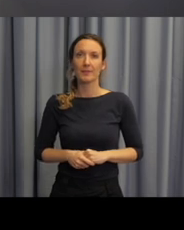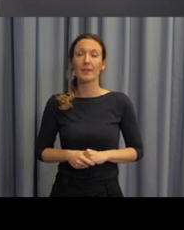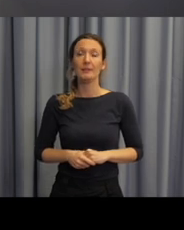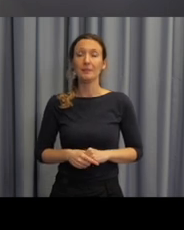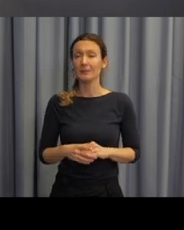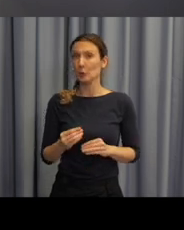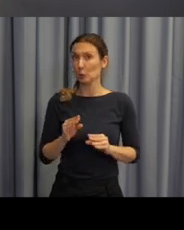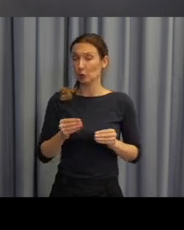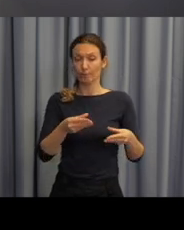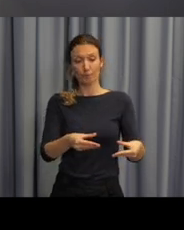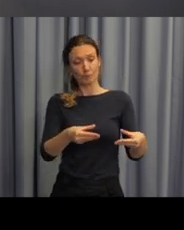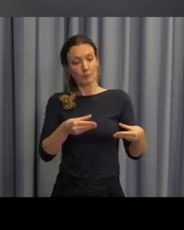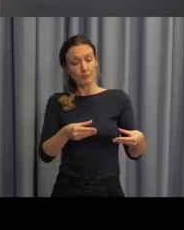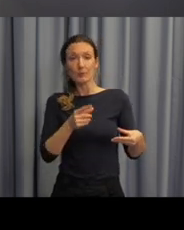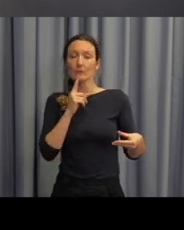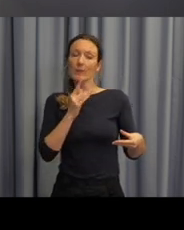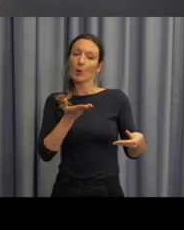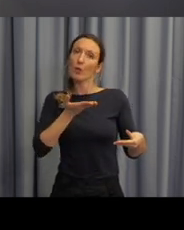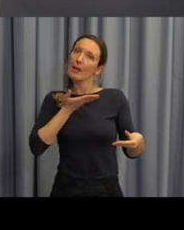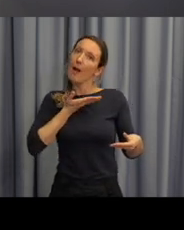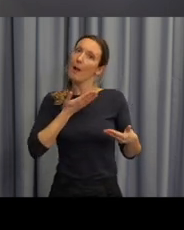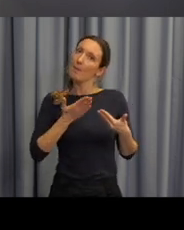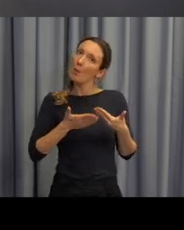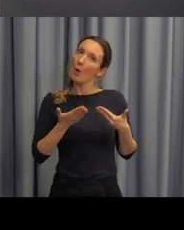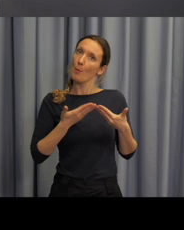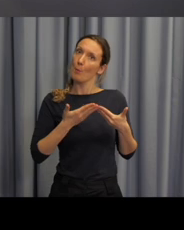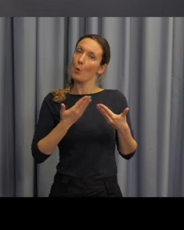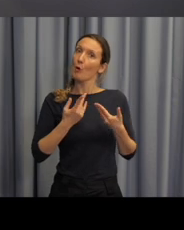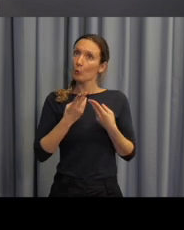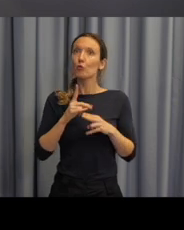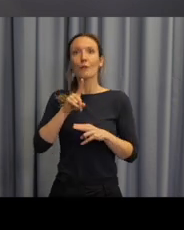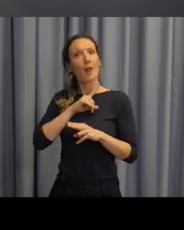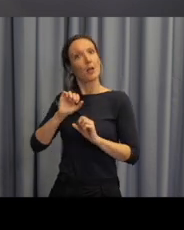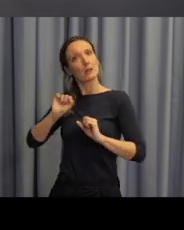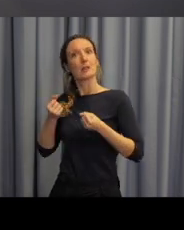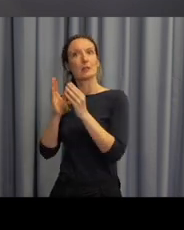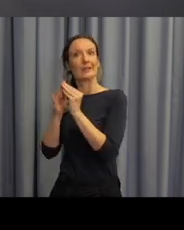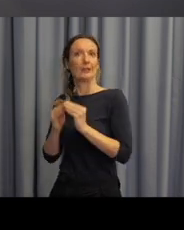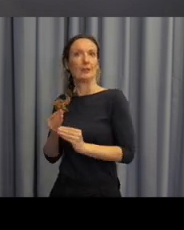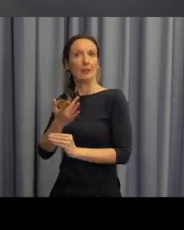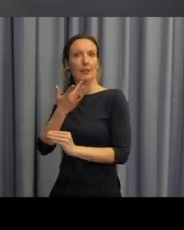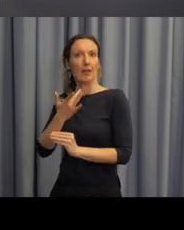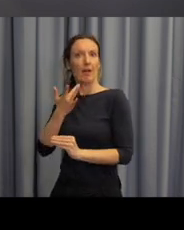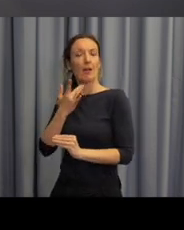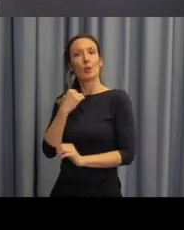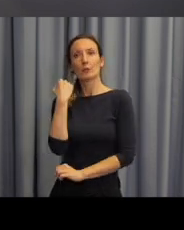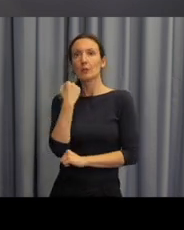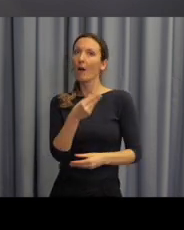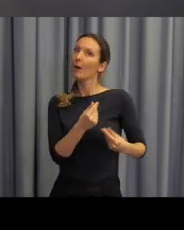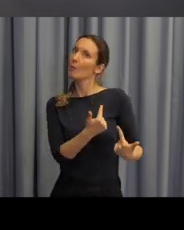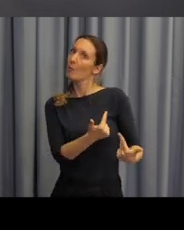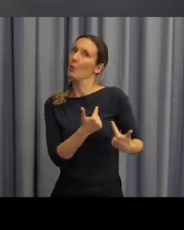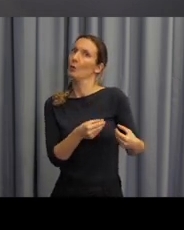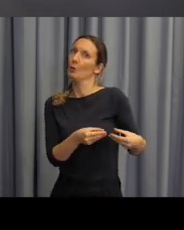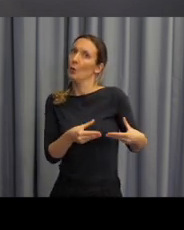zorientovat se v tom, jak tvořit vlastní pracovní listy a pracovní materiály. Měla by být v pravém slova smyslu pro něj oporou a